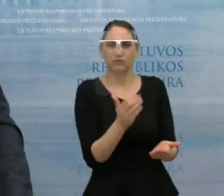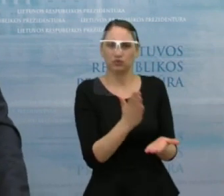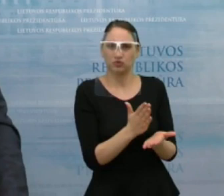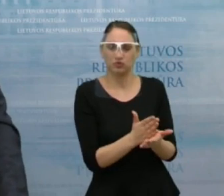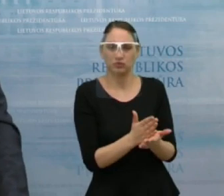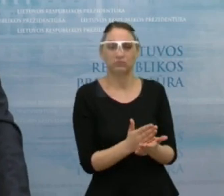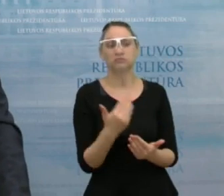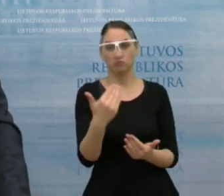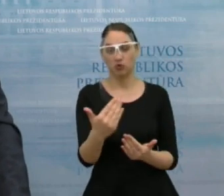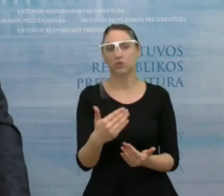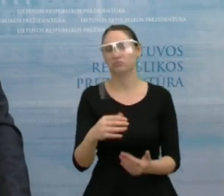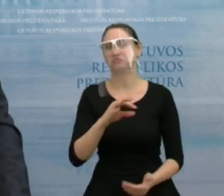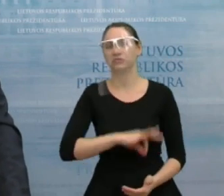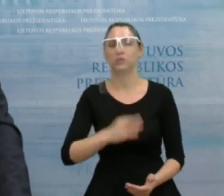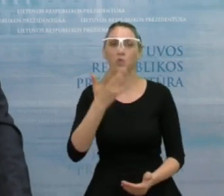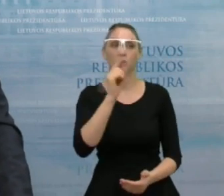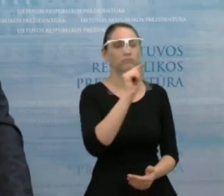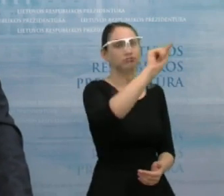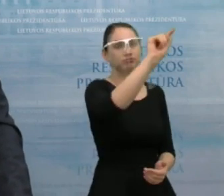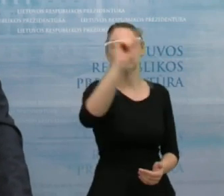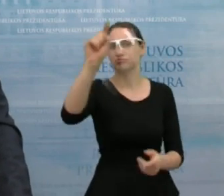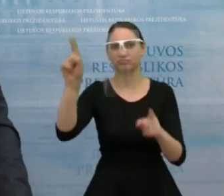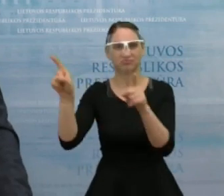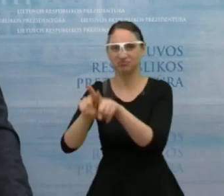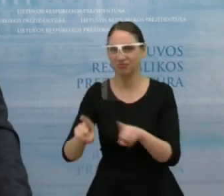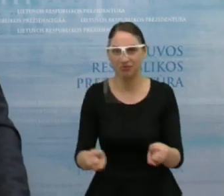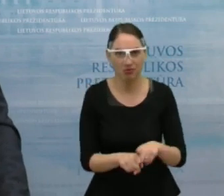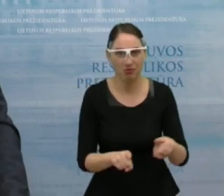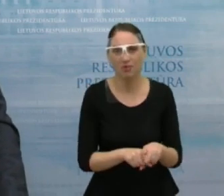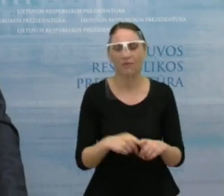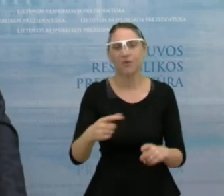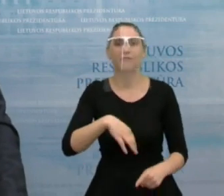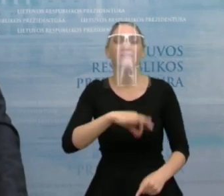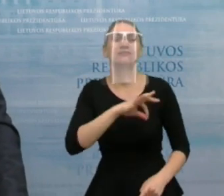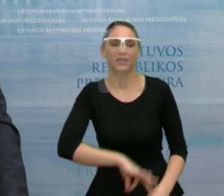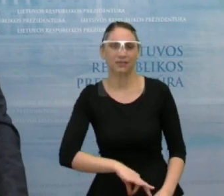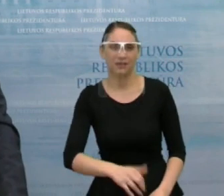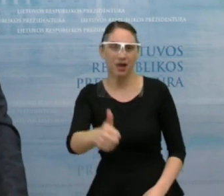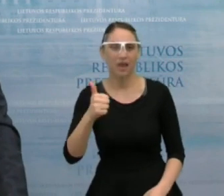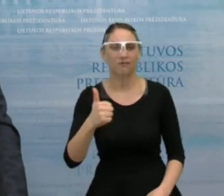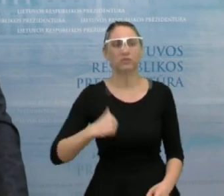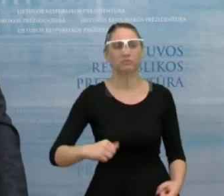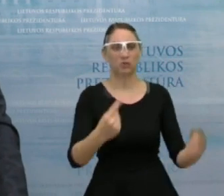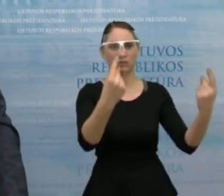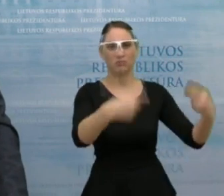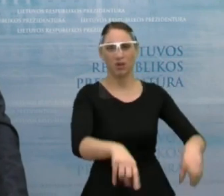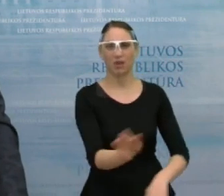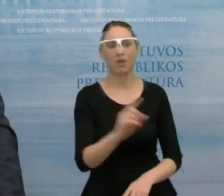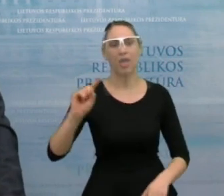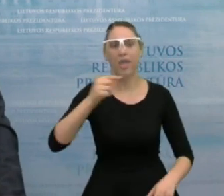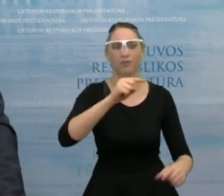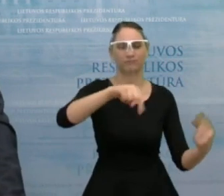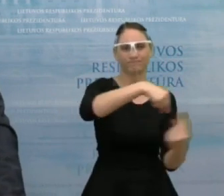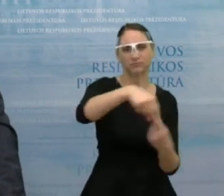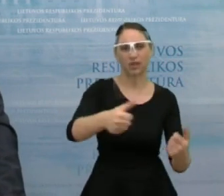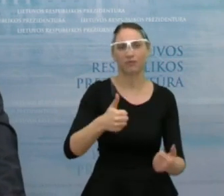ir tai daro iš esmės visos valstybės ir tai yra tas pats efektyviausias būdas tvarkytis su ekonomikos sunkmečiu.